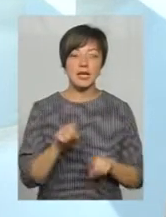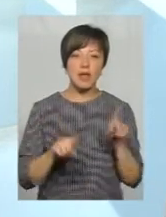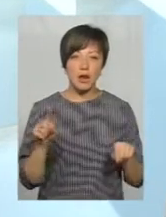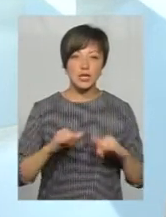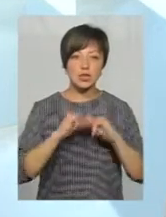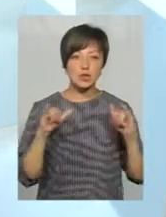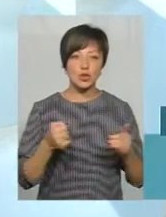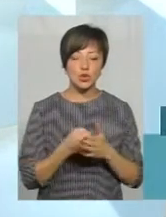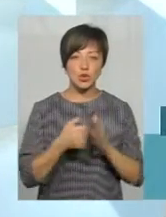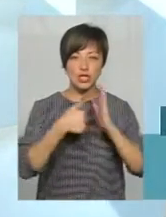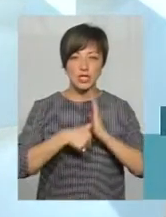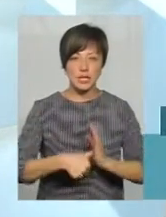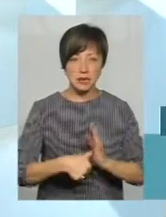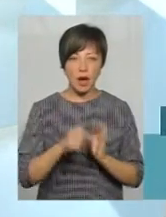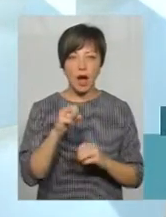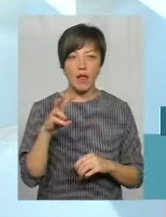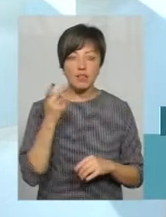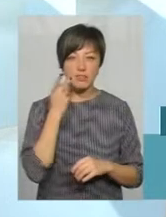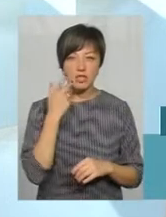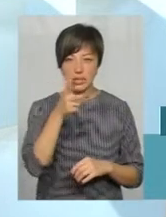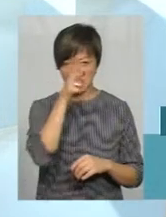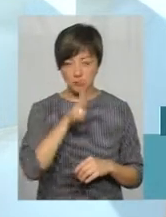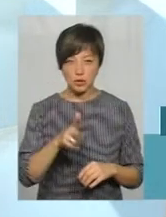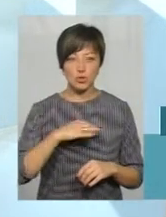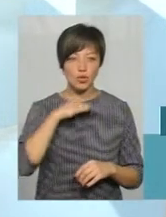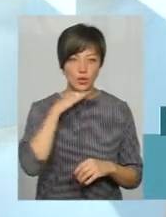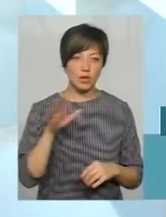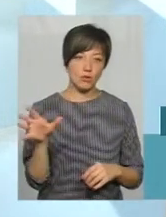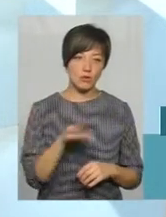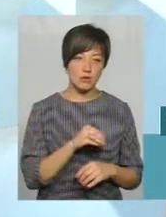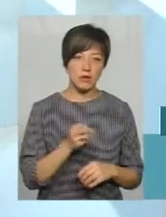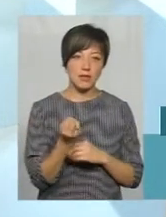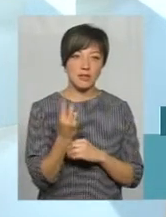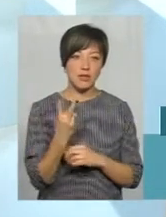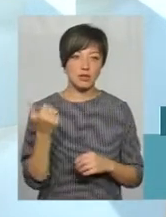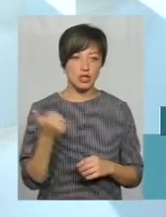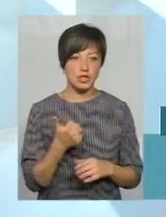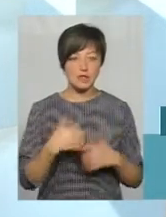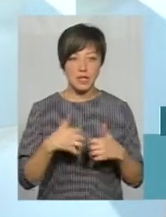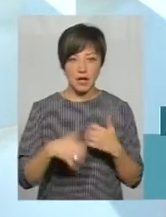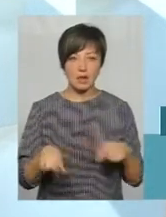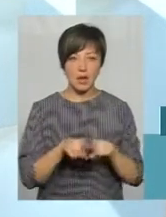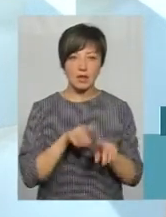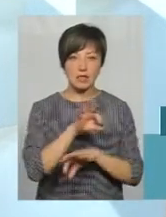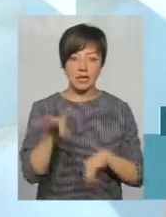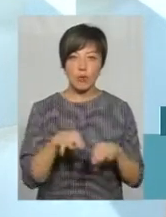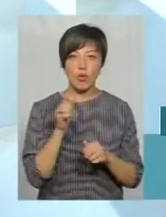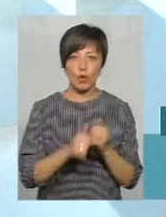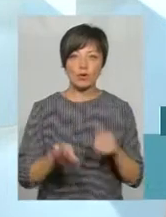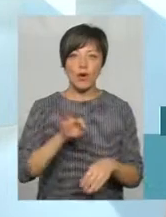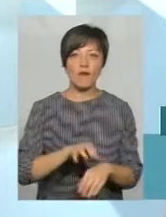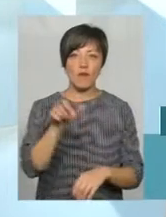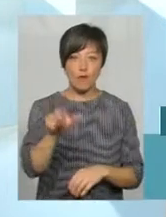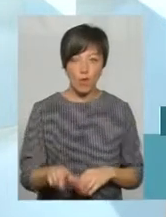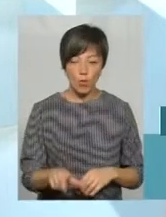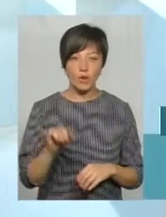збільшуємо до 6 місяців, але зазвичай це 3 місяці достатньо всім, тобто 12 тижнів. В середньому така схема для кожного хворого, і